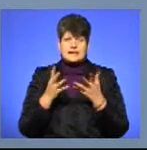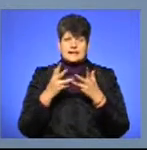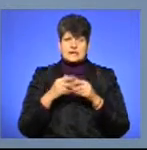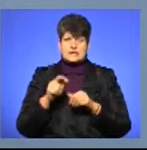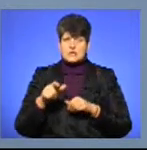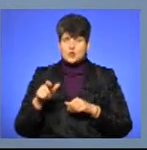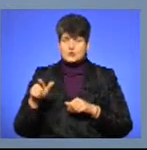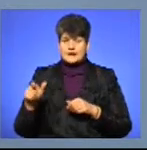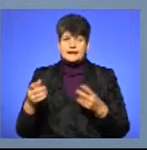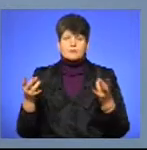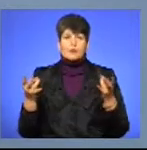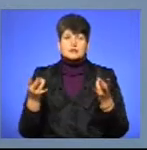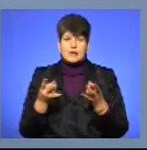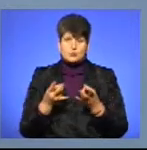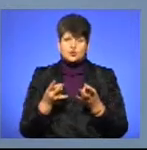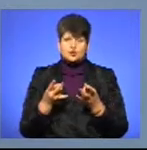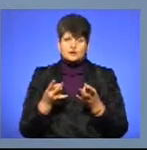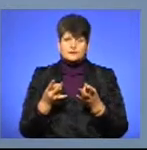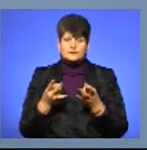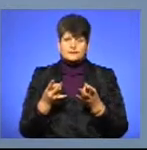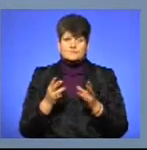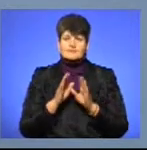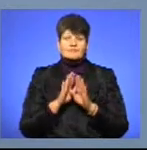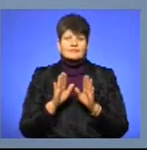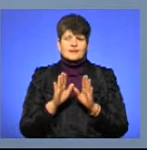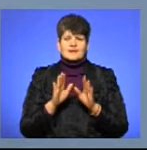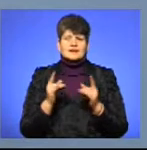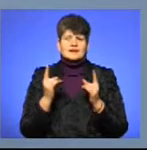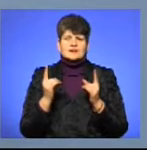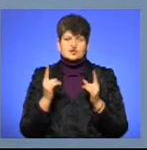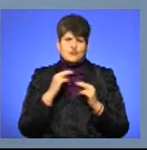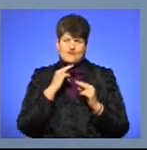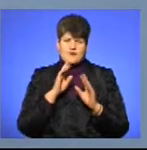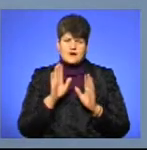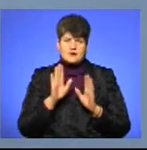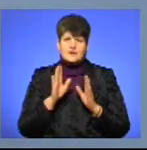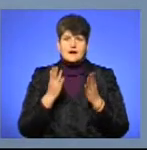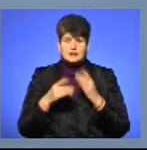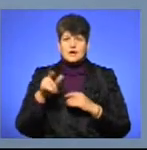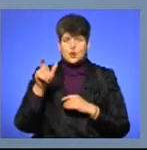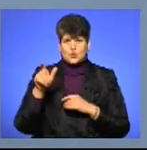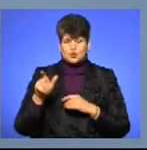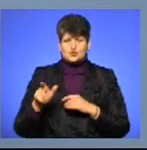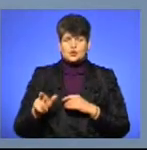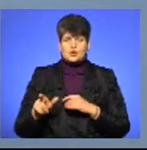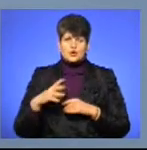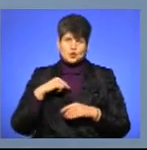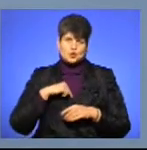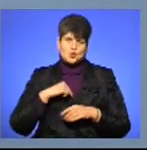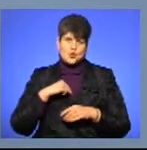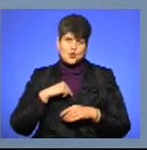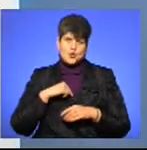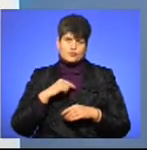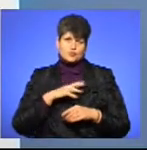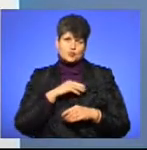людей, які потребують не з значної уваги, але людської, духовної,